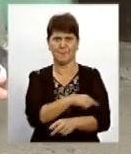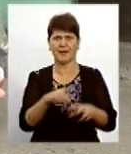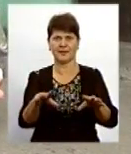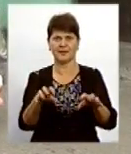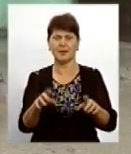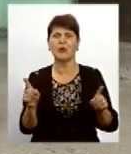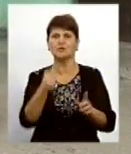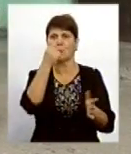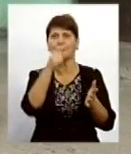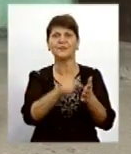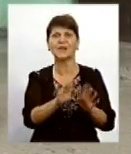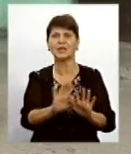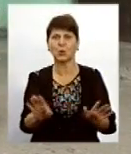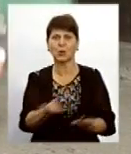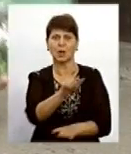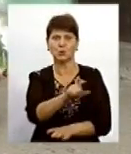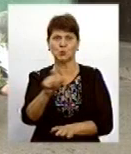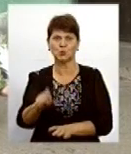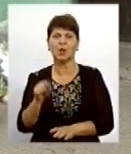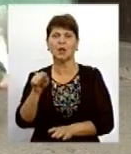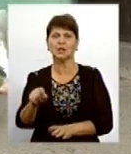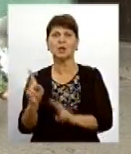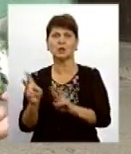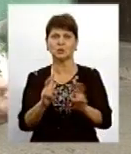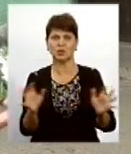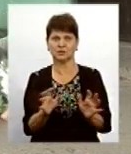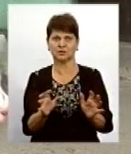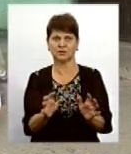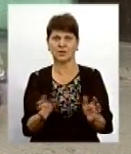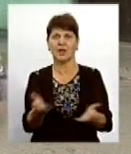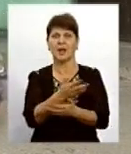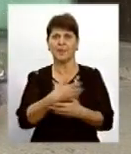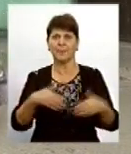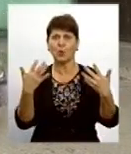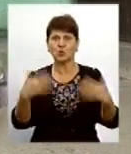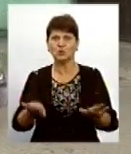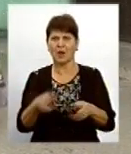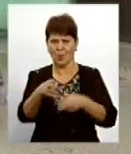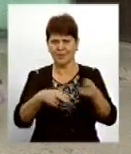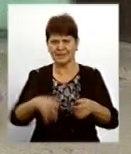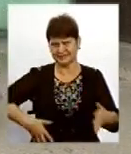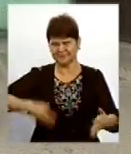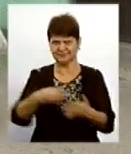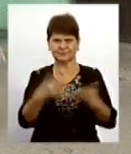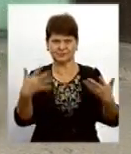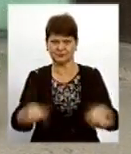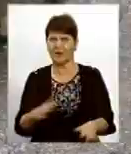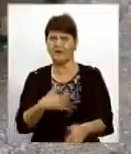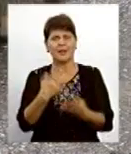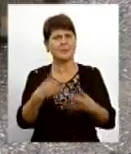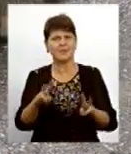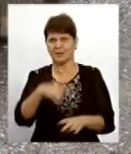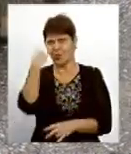трогали, не трогали людей, тих, які заботяться. От візьміть, ми вже всіх простерилізували за свої кошти. Нам не треба